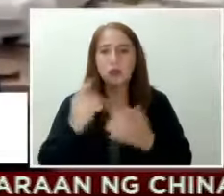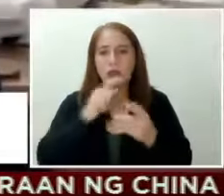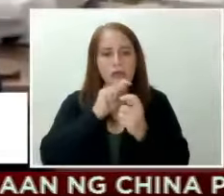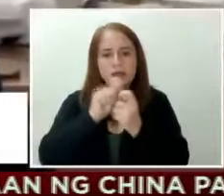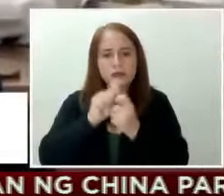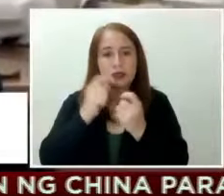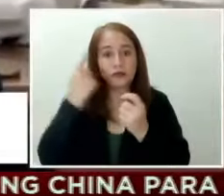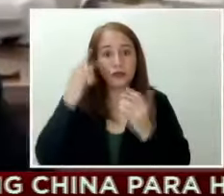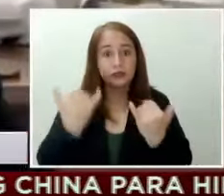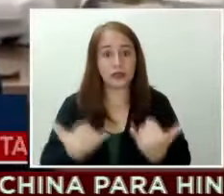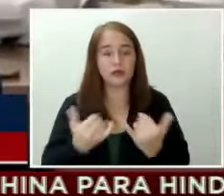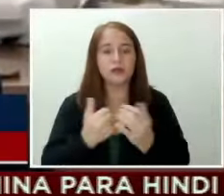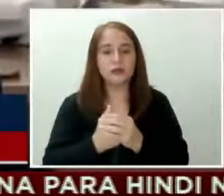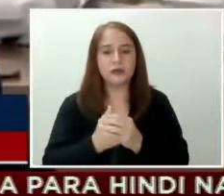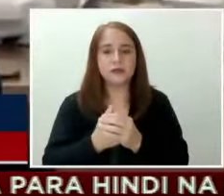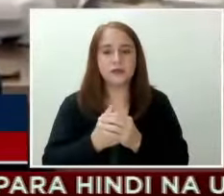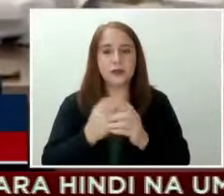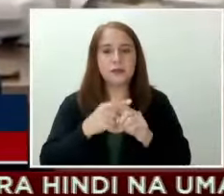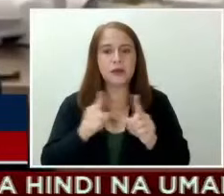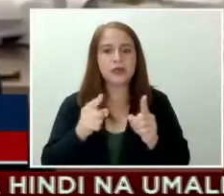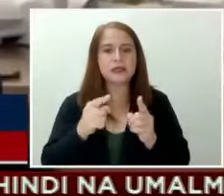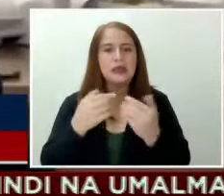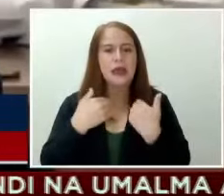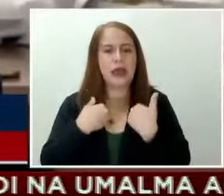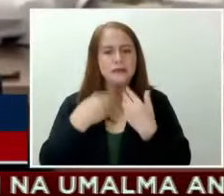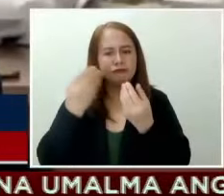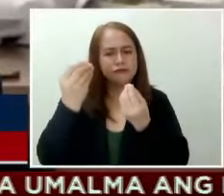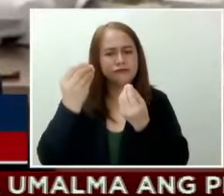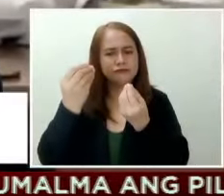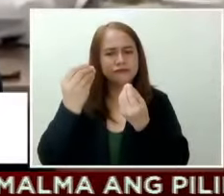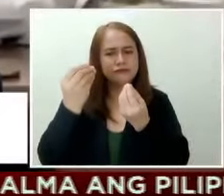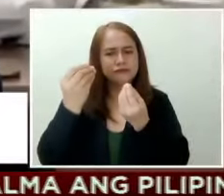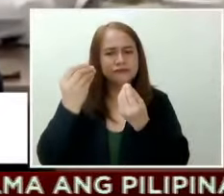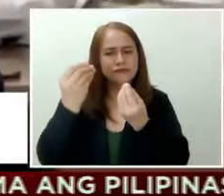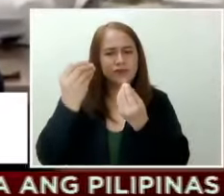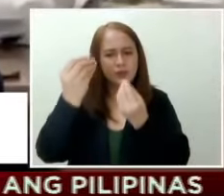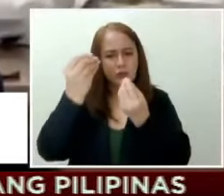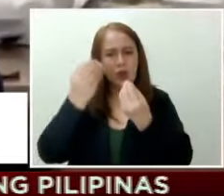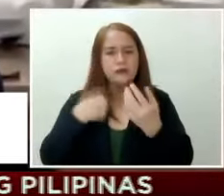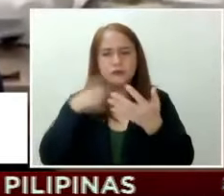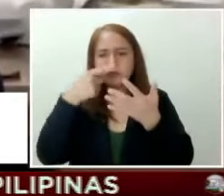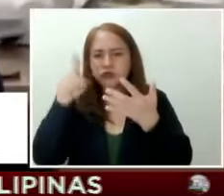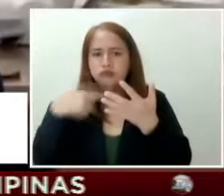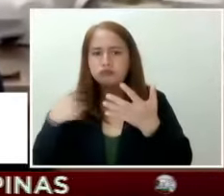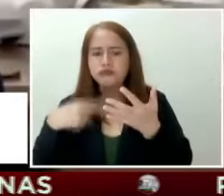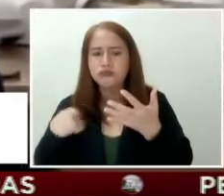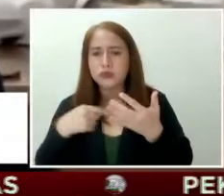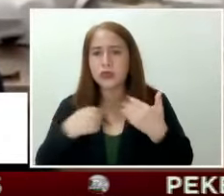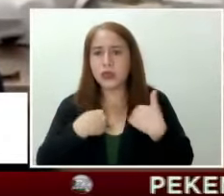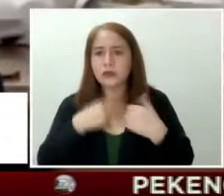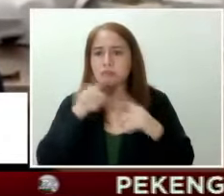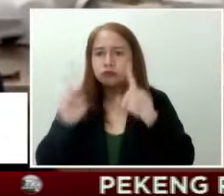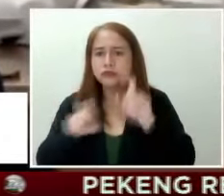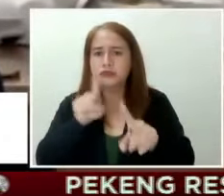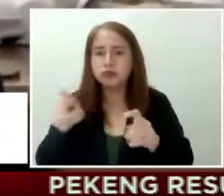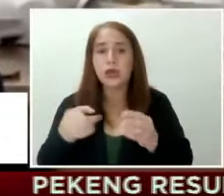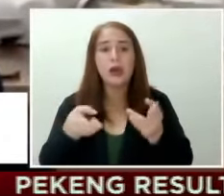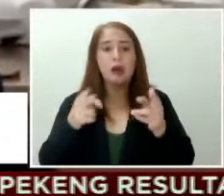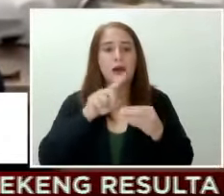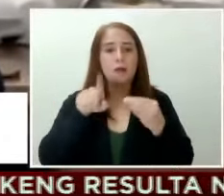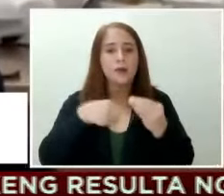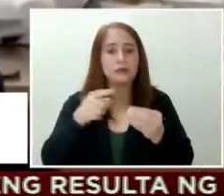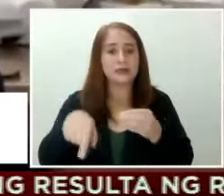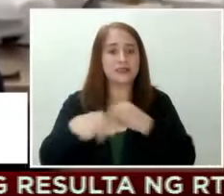of this time. Although there has been this investigation or query that has been done dito po sa isang region